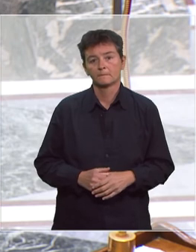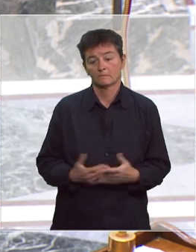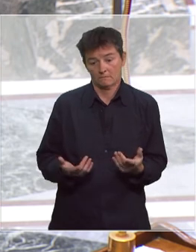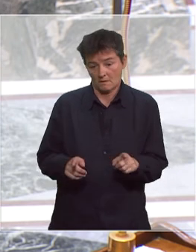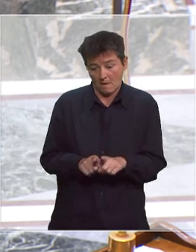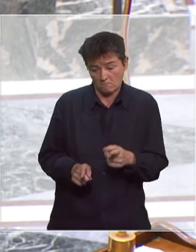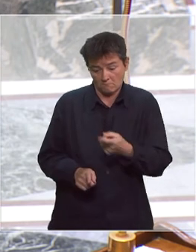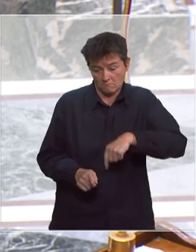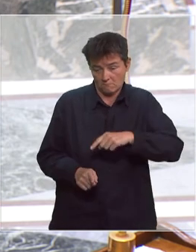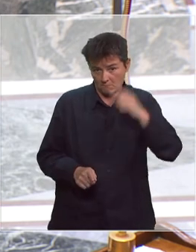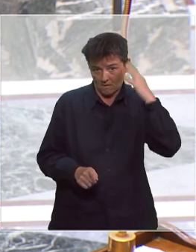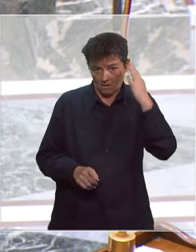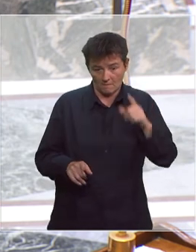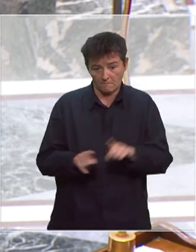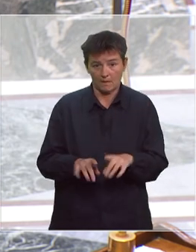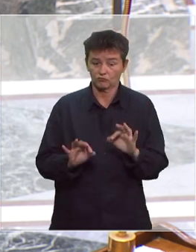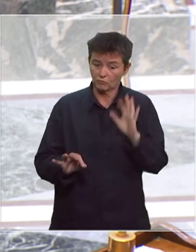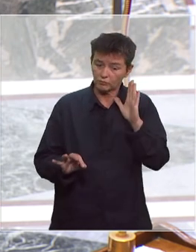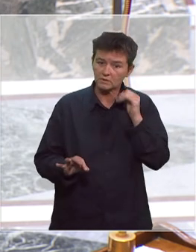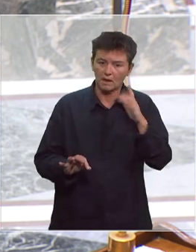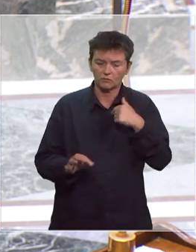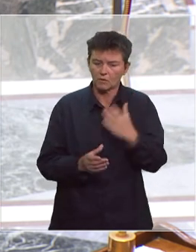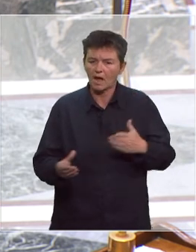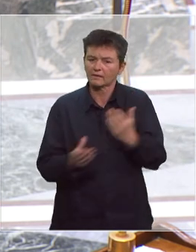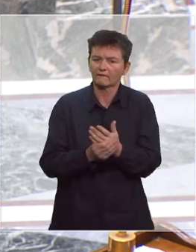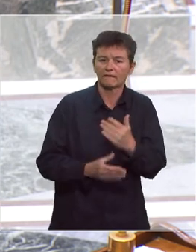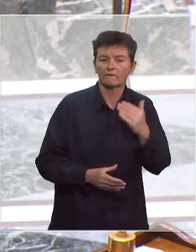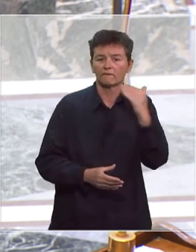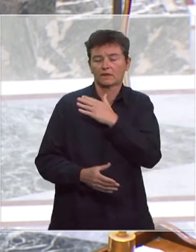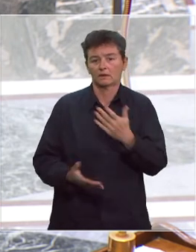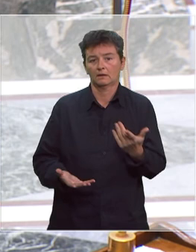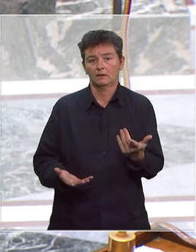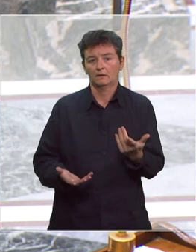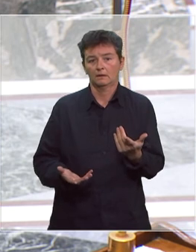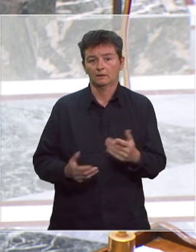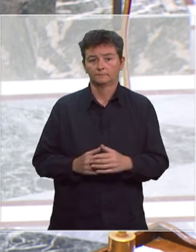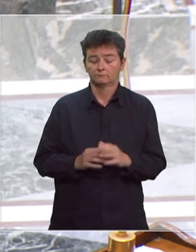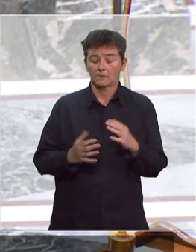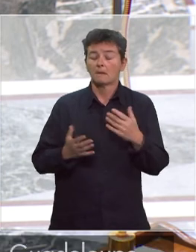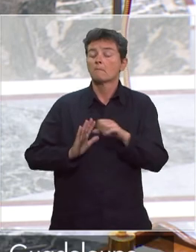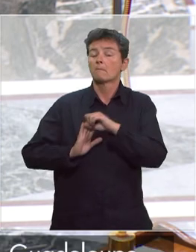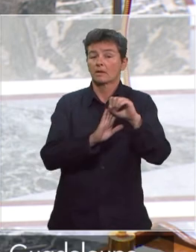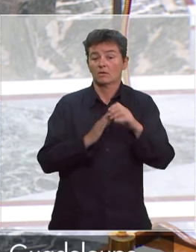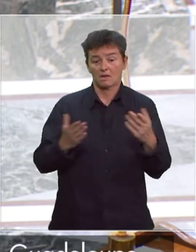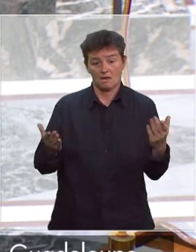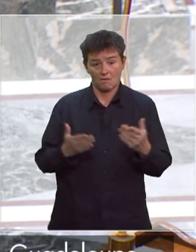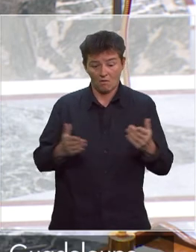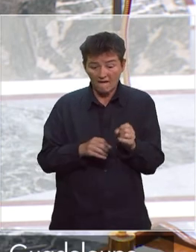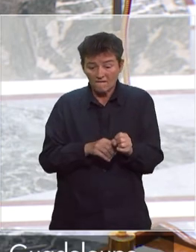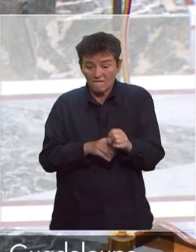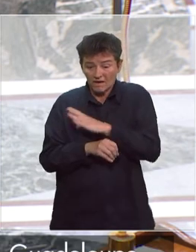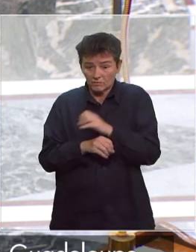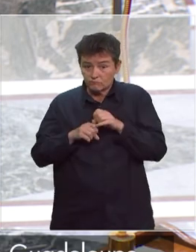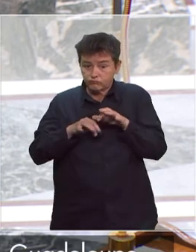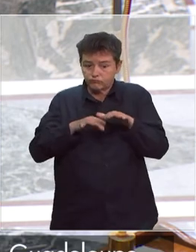partageons, et c'est pour ça que nous avons, ou nous sommes intervenus très, très vite. Il faut savoir, effectivement, que notre priorité, c'était que le virus ne circule pas dans les